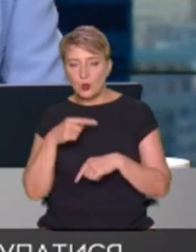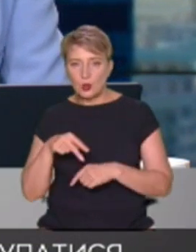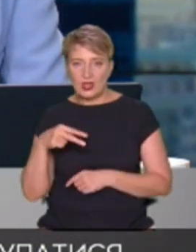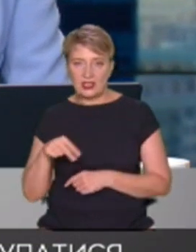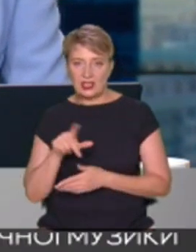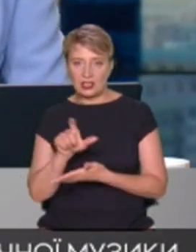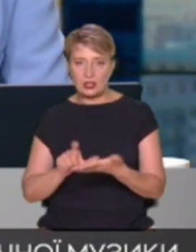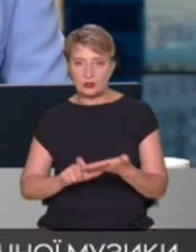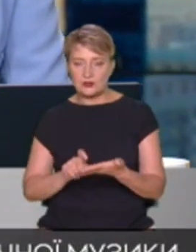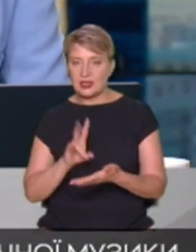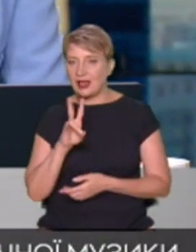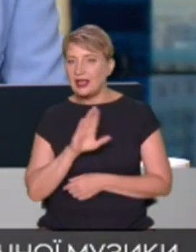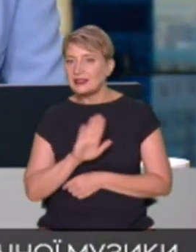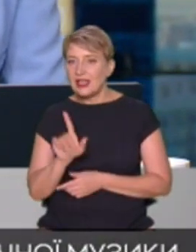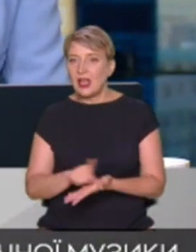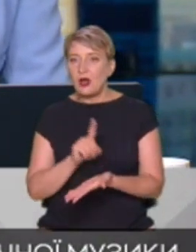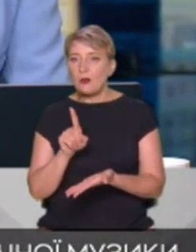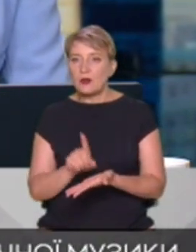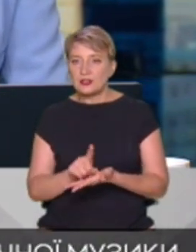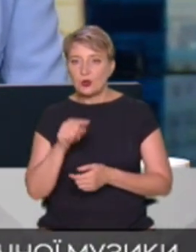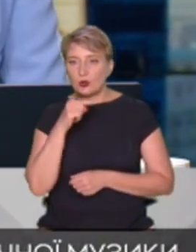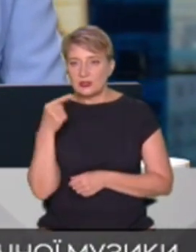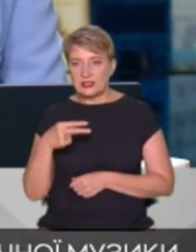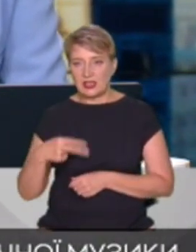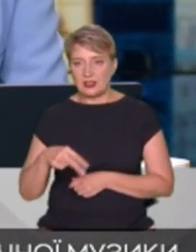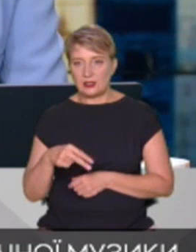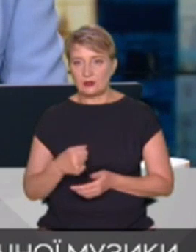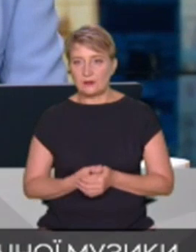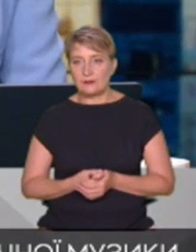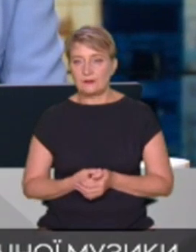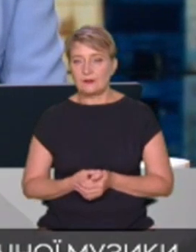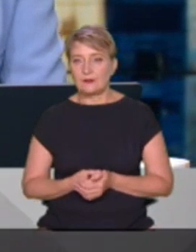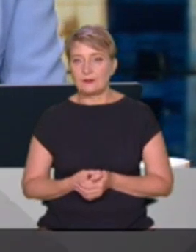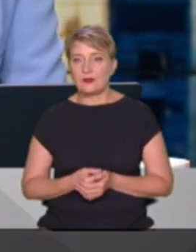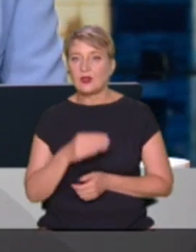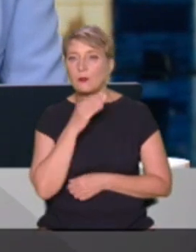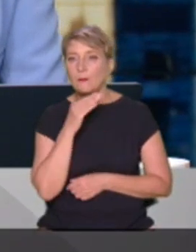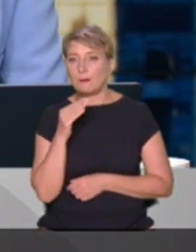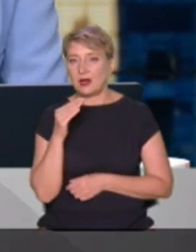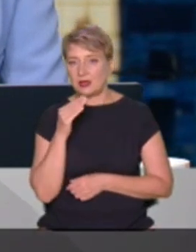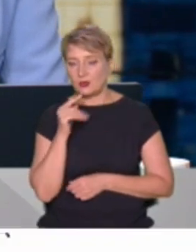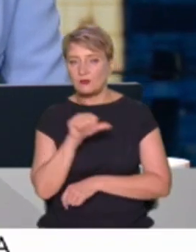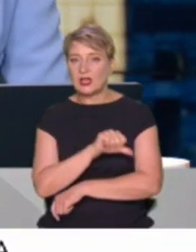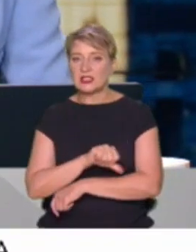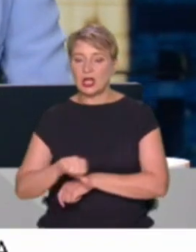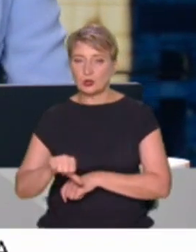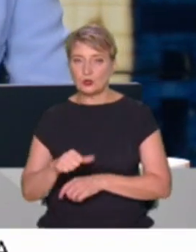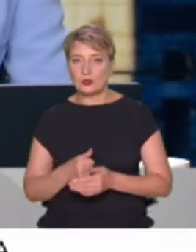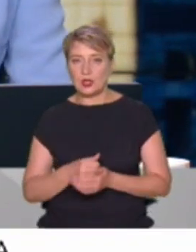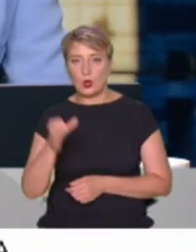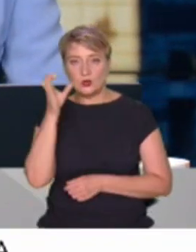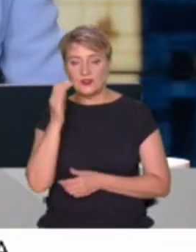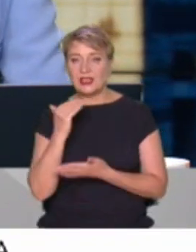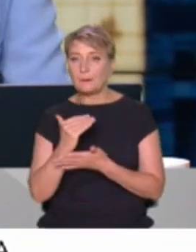не обов'язково російської літератури. І тому, скажімо, в багатьох закордонних освітніх